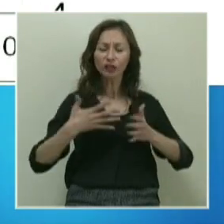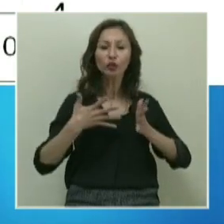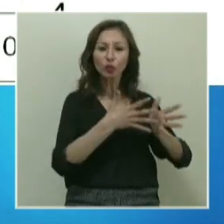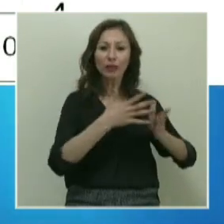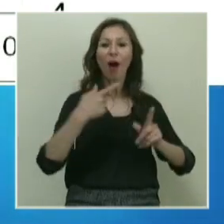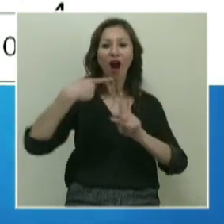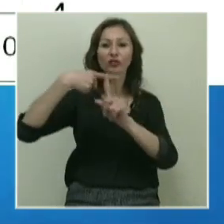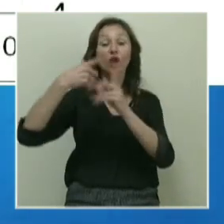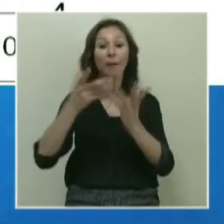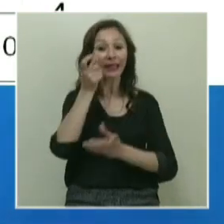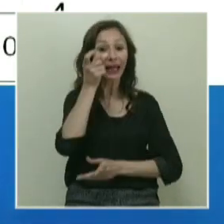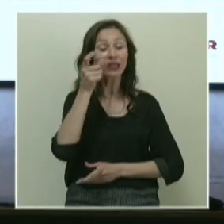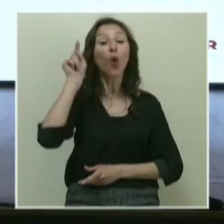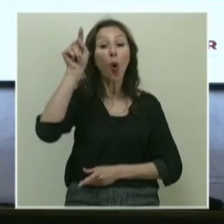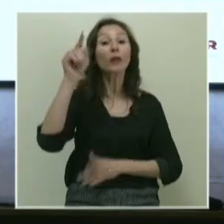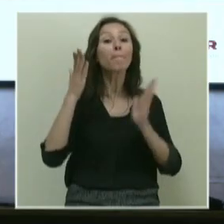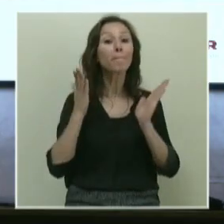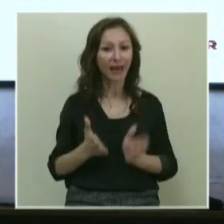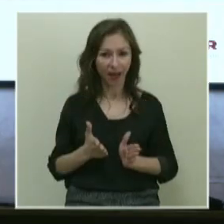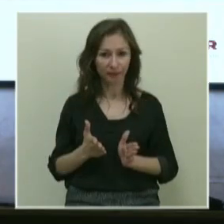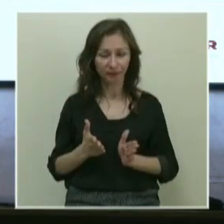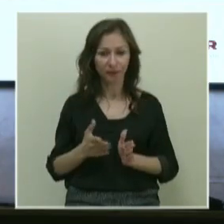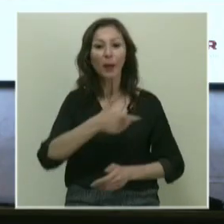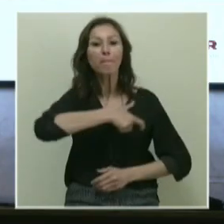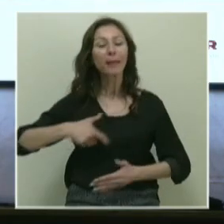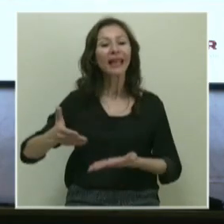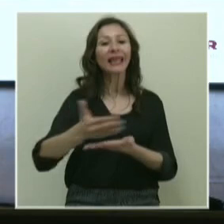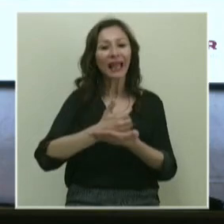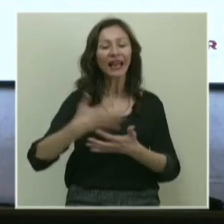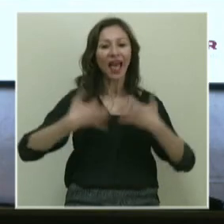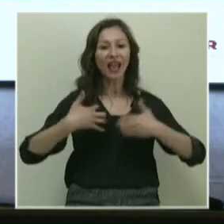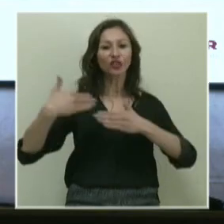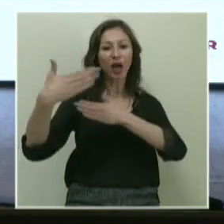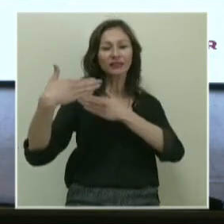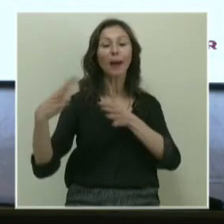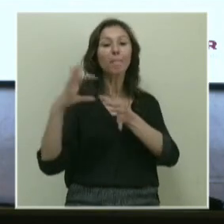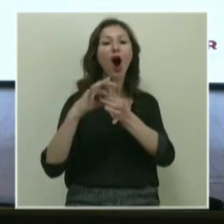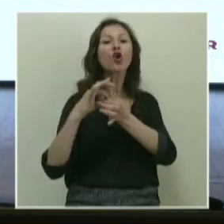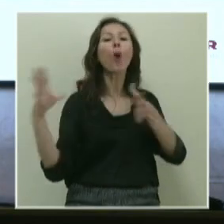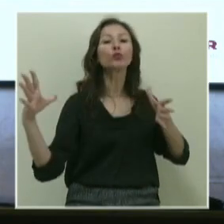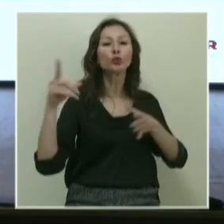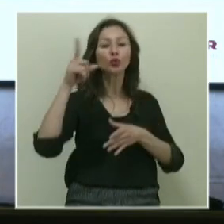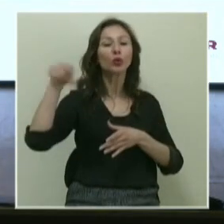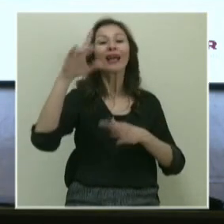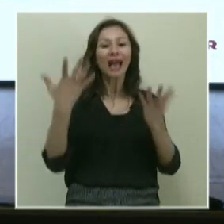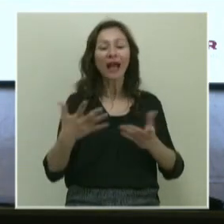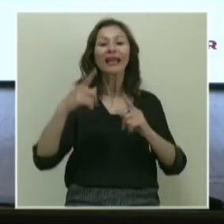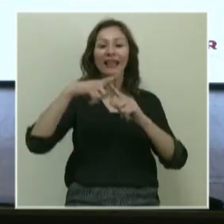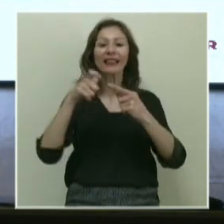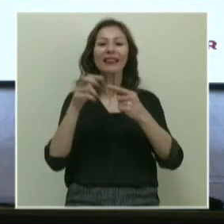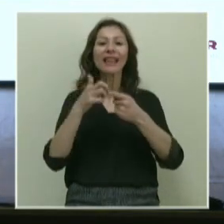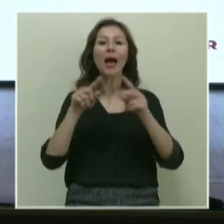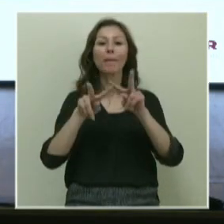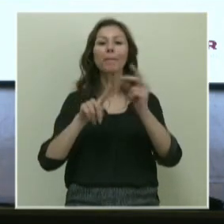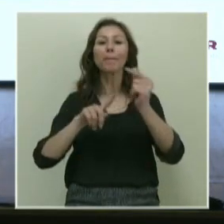artacak. Ama dikkat edin orada bile milli gelirle enerji arasındaki bağ koptu. Yani termik santral